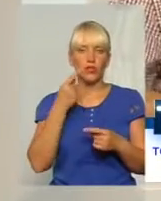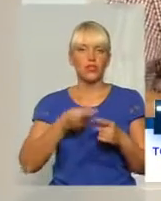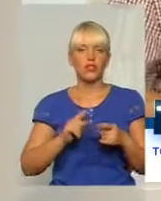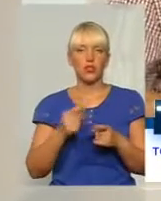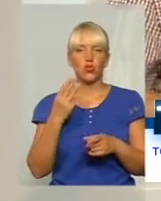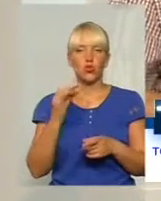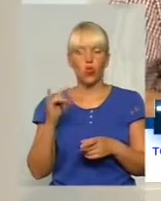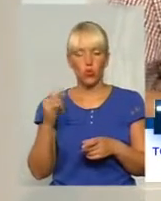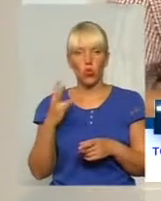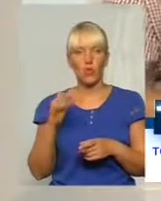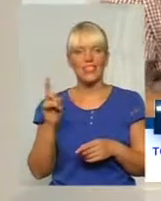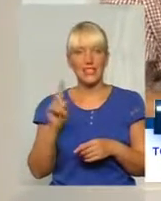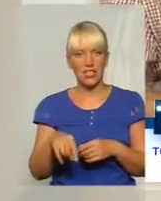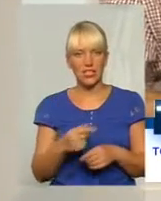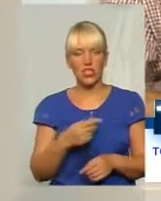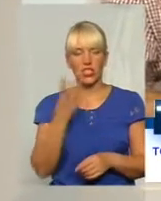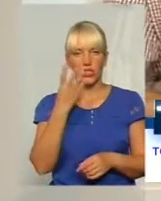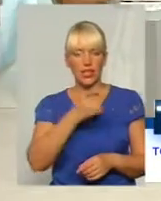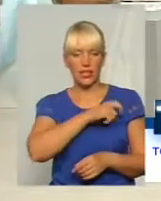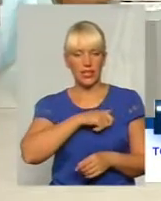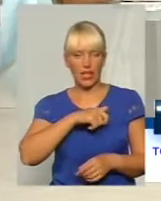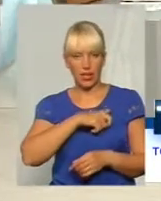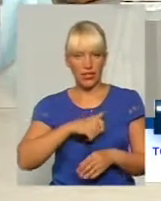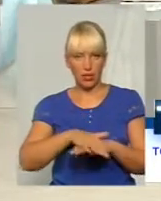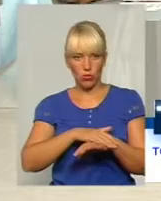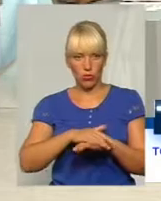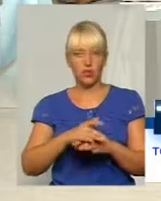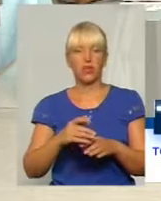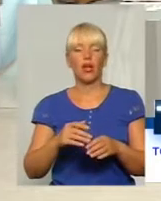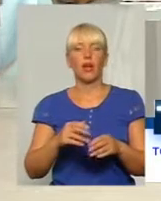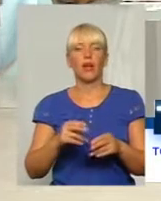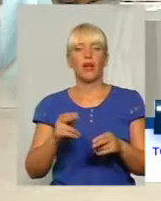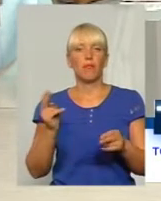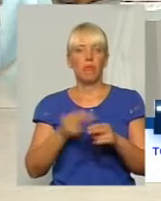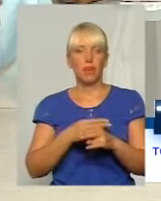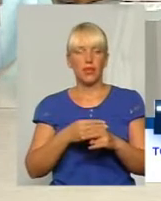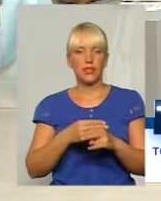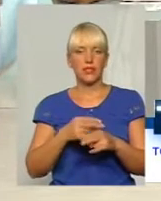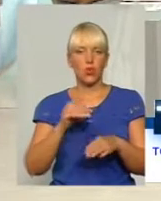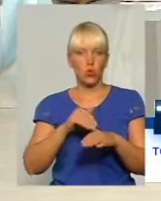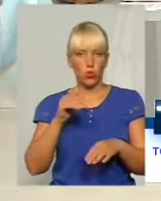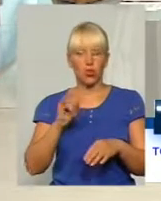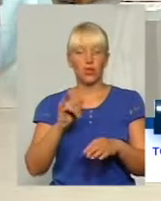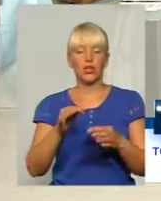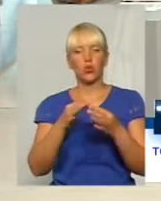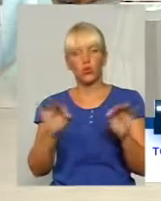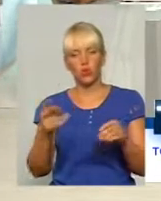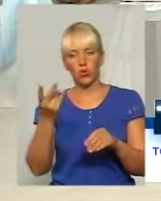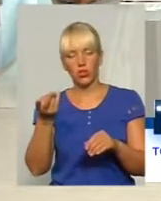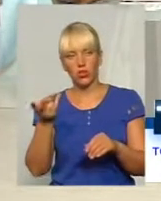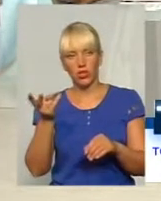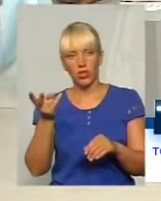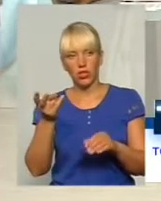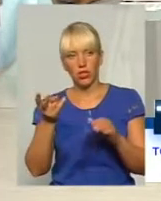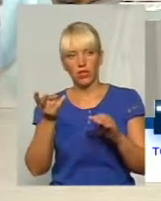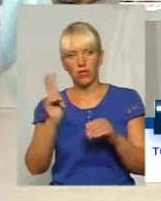чотирьох нардепів позбавили недоторканісті. Тобто дозволили притягнути їх до відповідальності, двох не дозволили. Тобто шість. Це